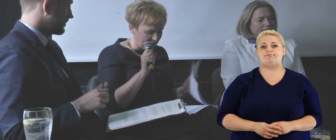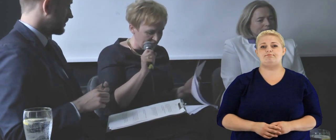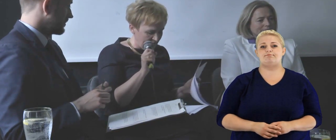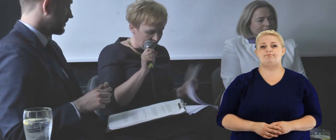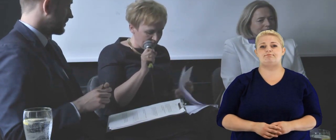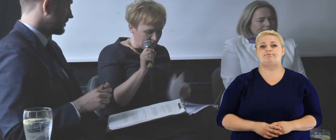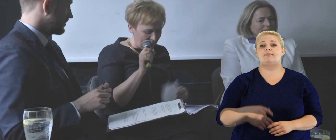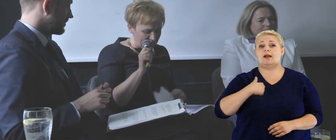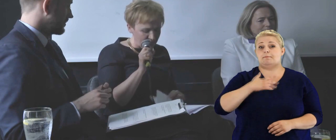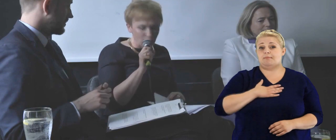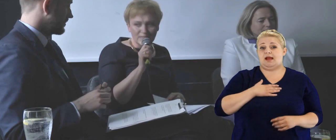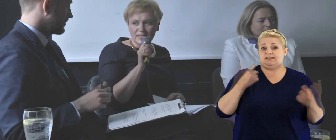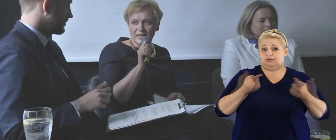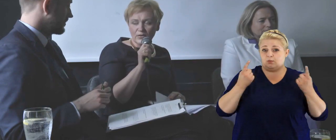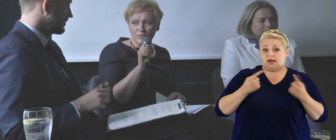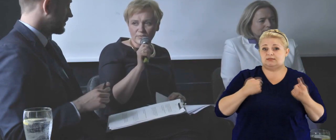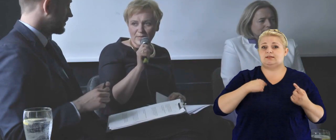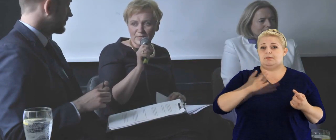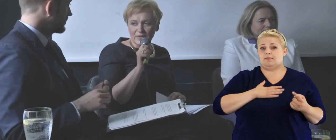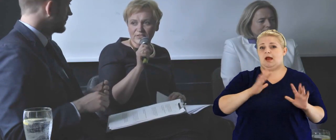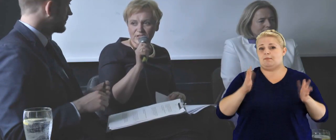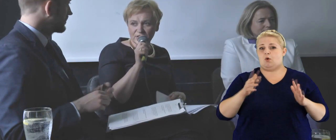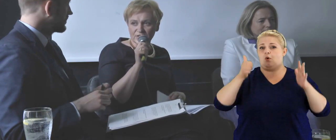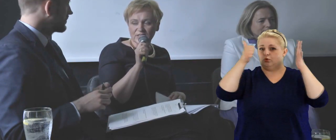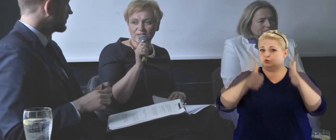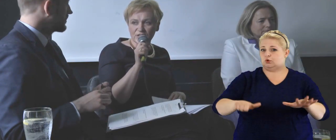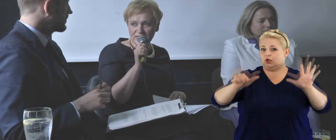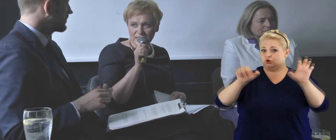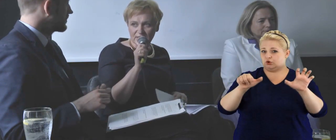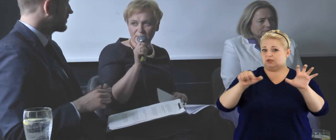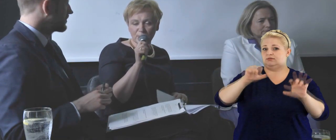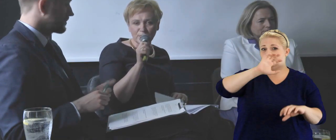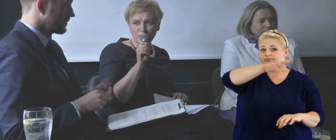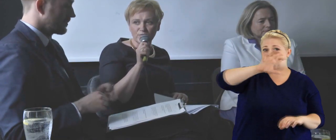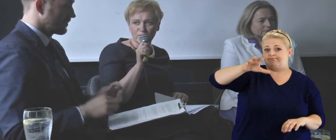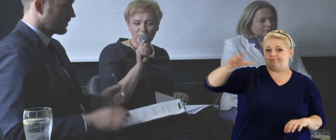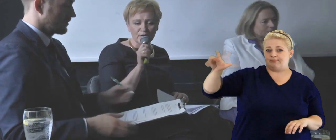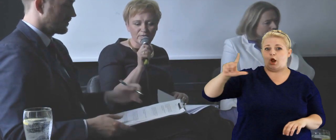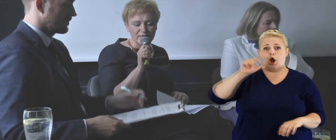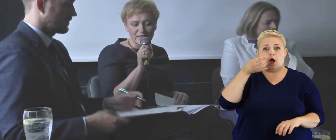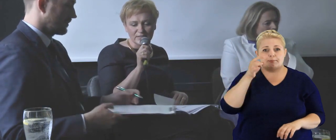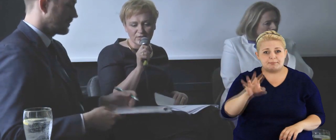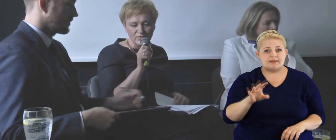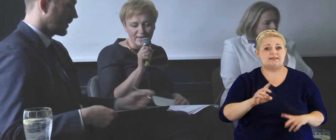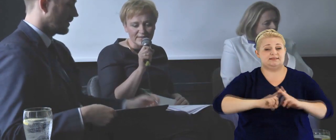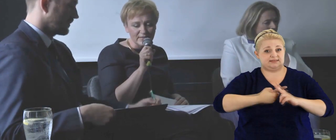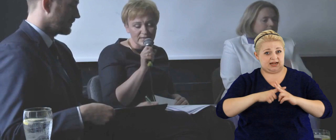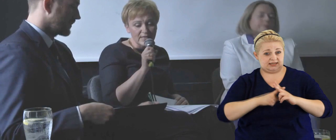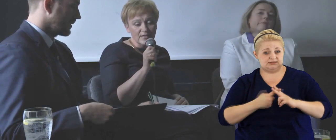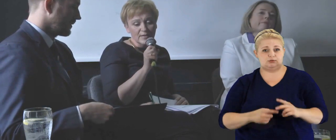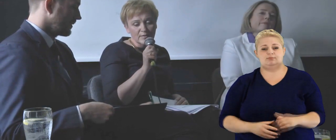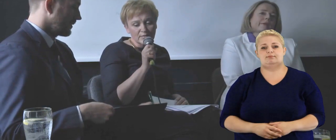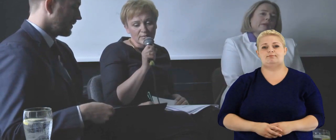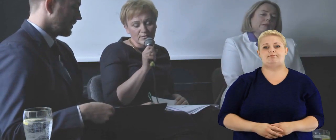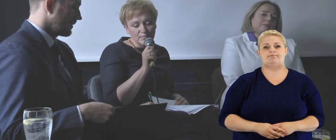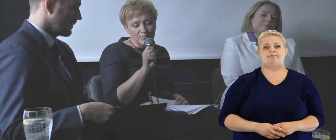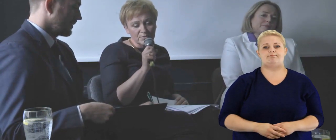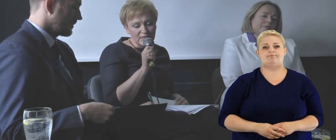sprawdzane, mamy sytuację taką, że mamy prawie 6600 podmiotów lobbingowych zarejestrowanych.